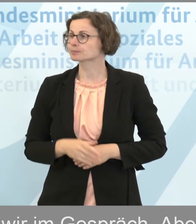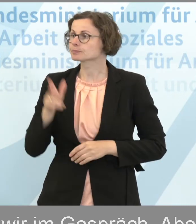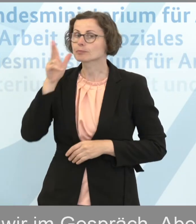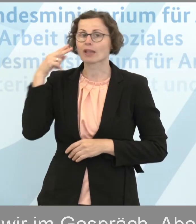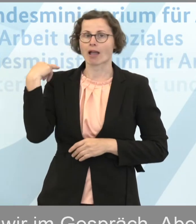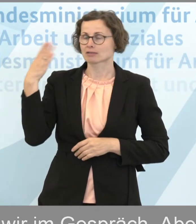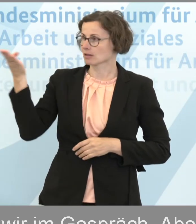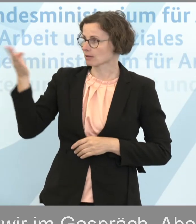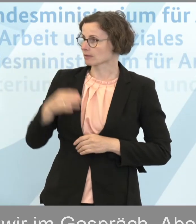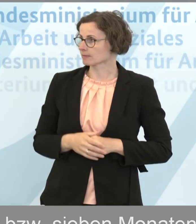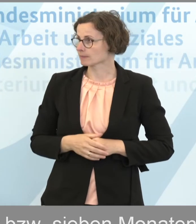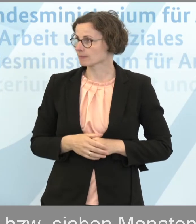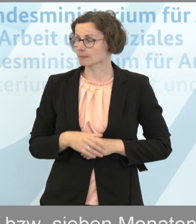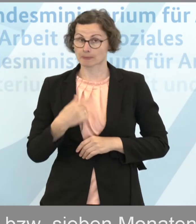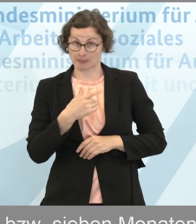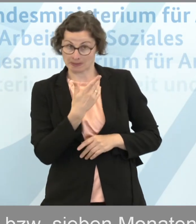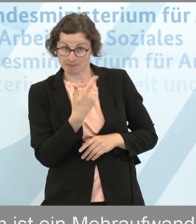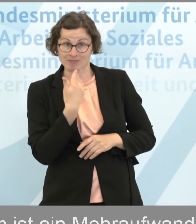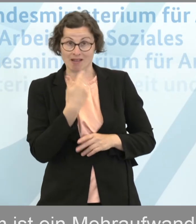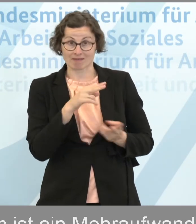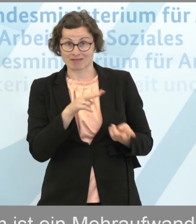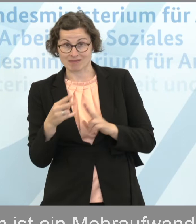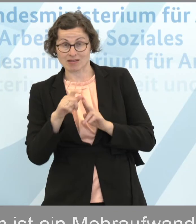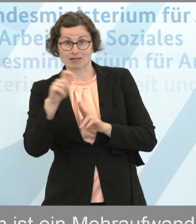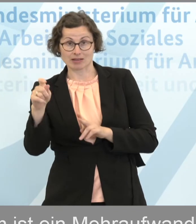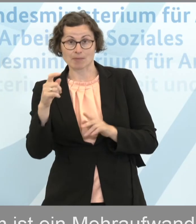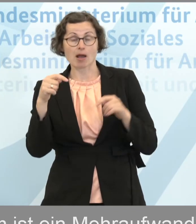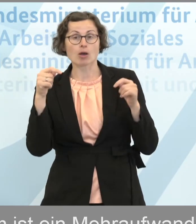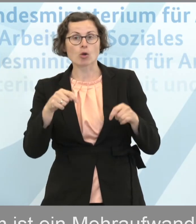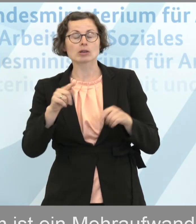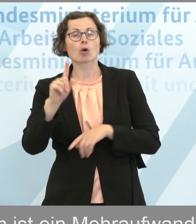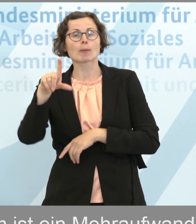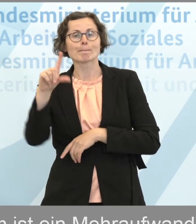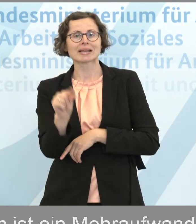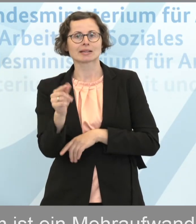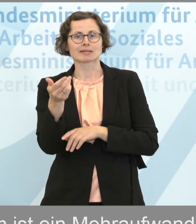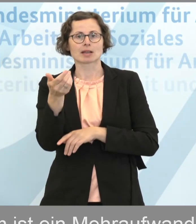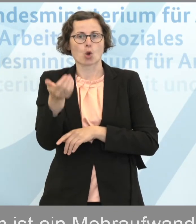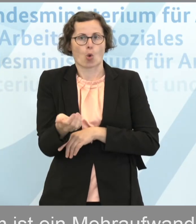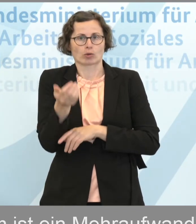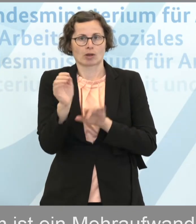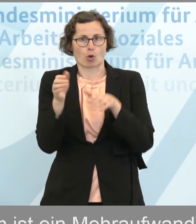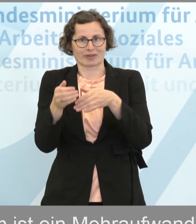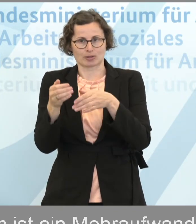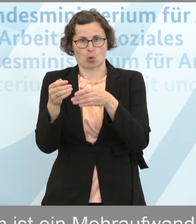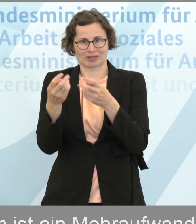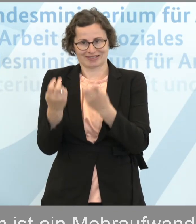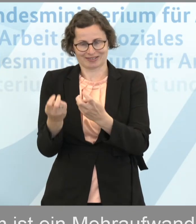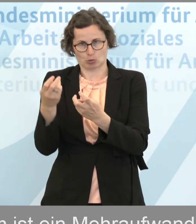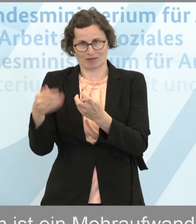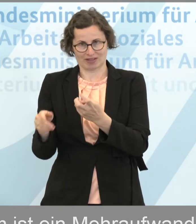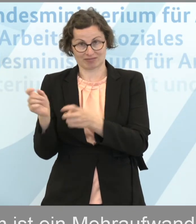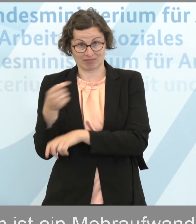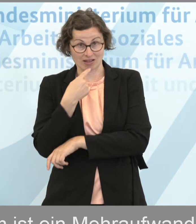Frage, bitte. Wenn Sie glauben, ein anderes Thema, das heute auf die Mindestlohnkommission getagt, können Sie vielleicht einmal eine Vorausschau geben,